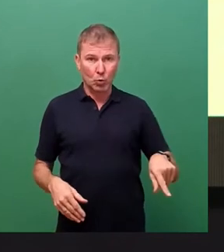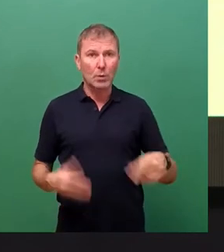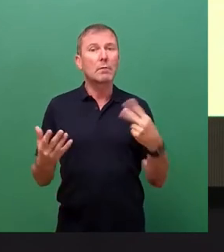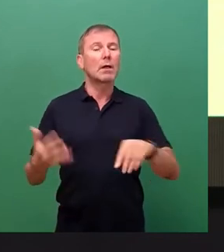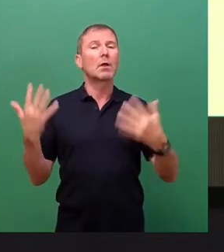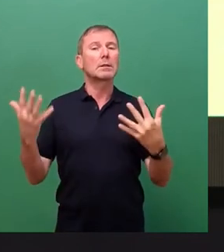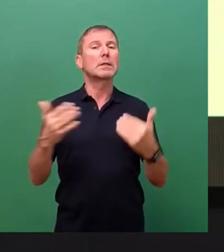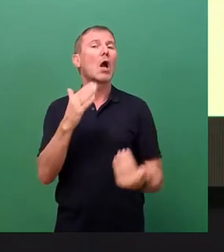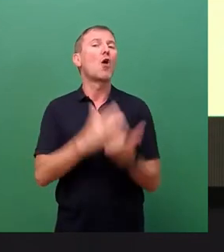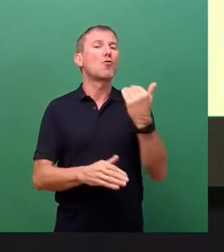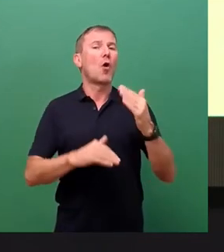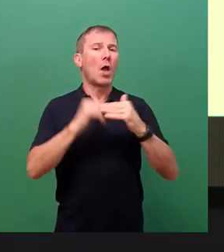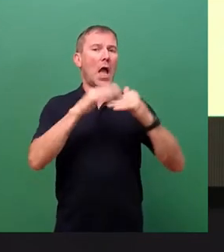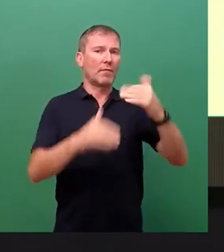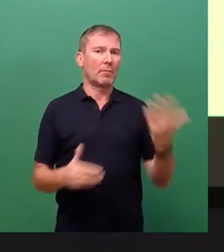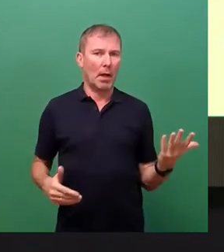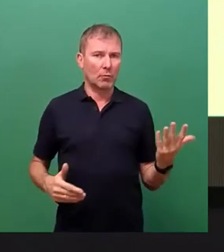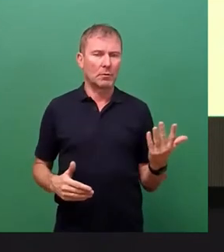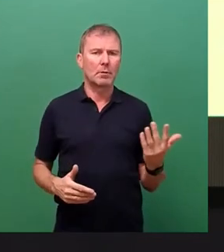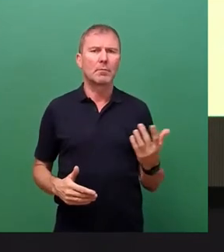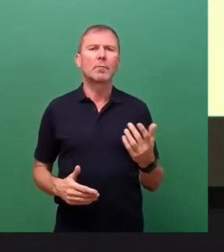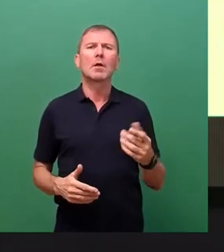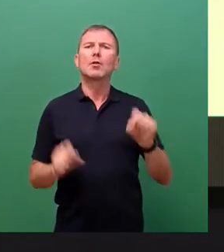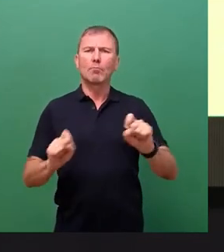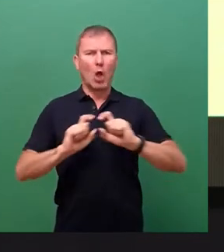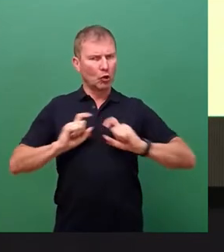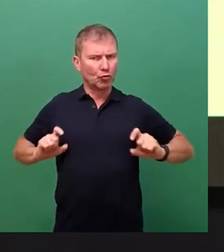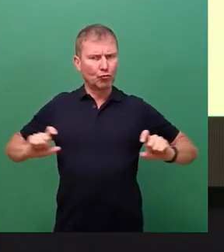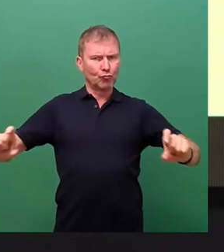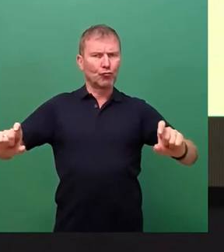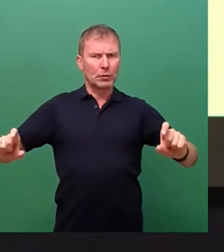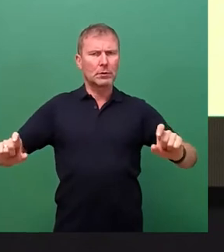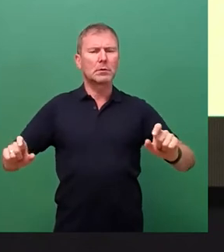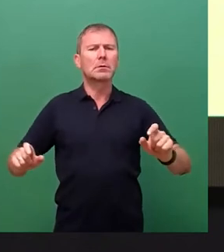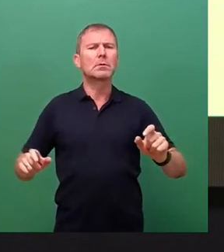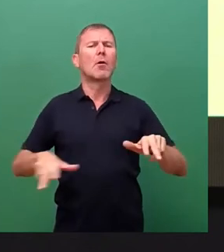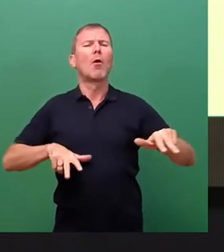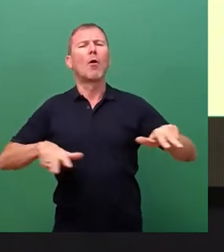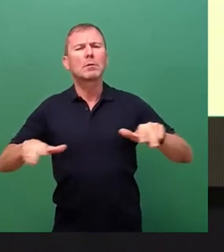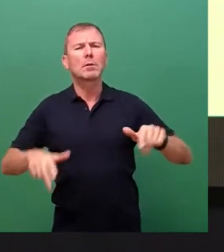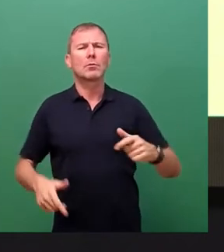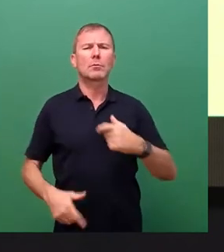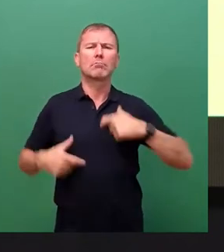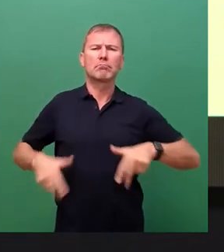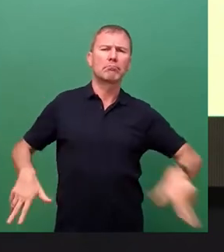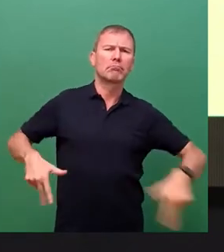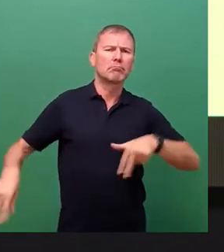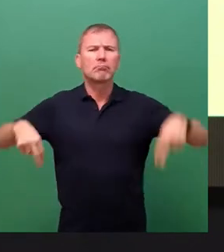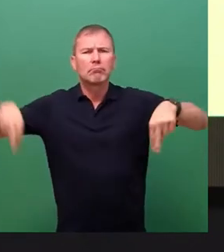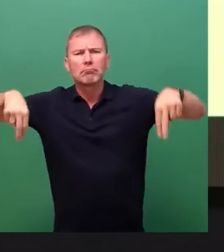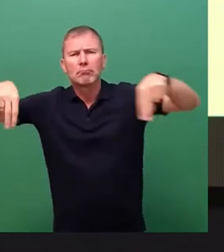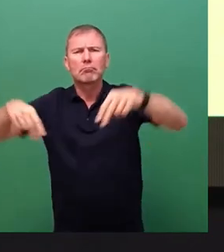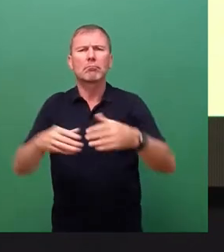errichtet. Zum Objektschutz wurden umfangreiche physische und organisatorische Sicherheitsvorkehrungen umgesetzt.